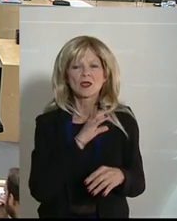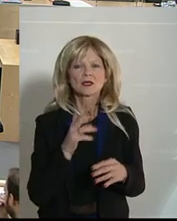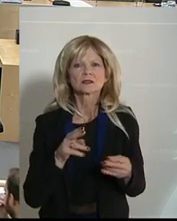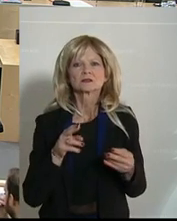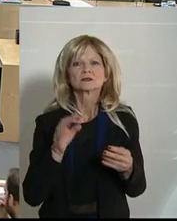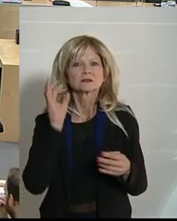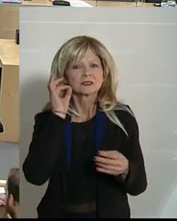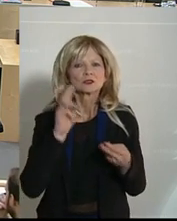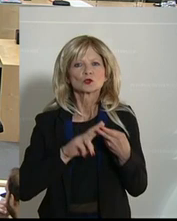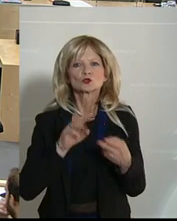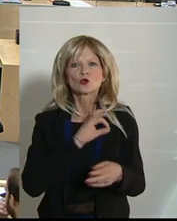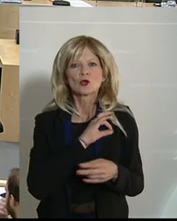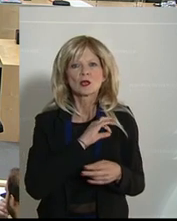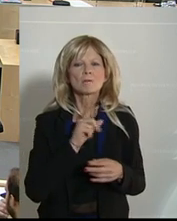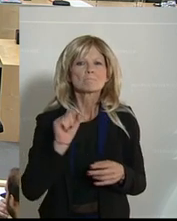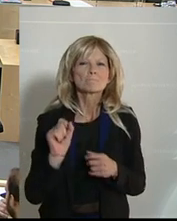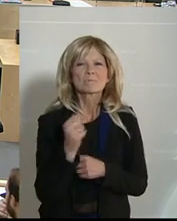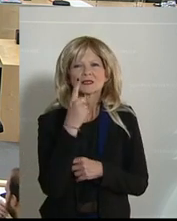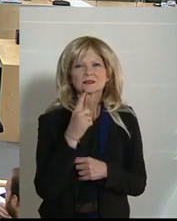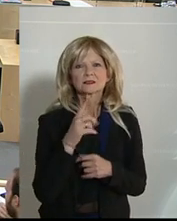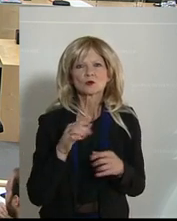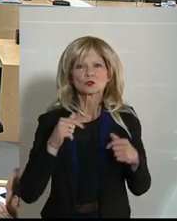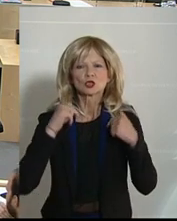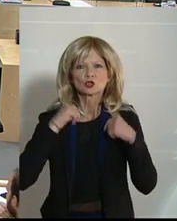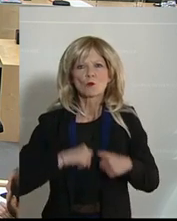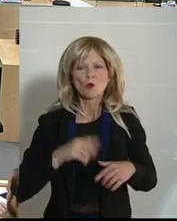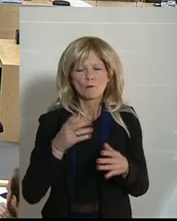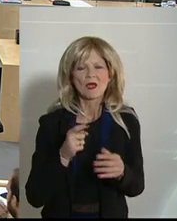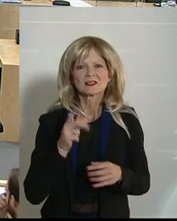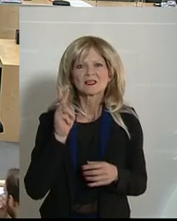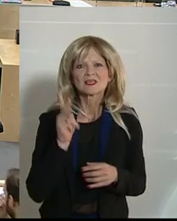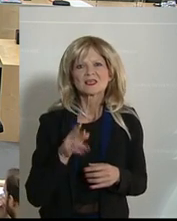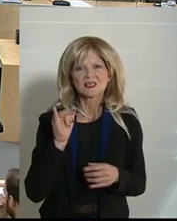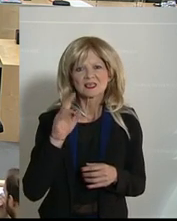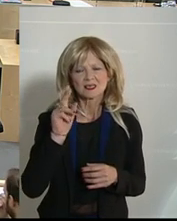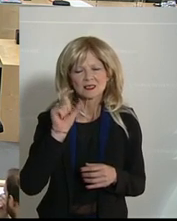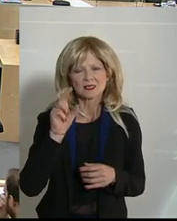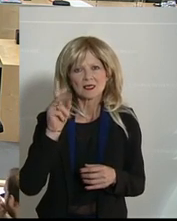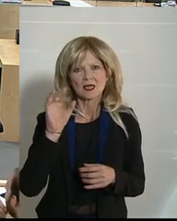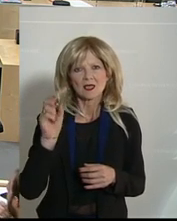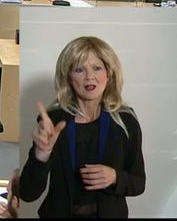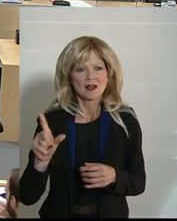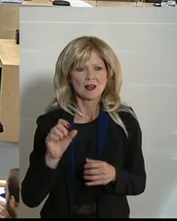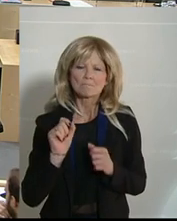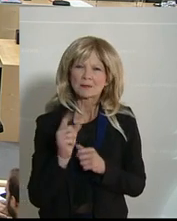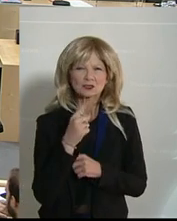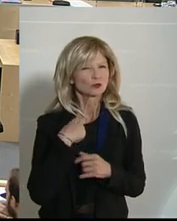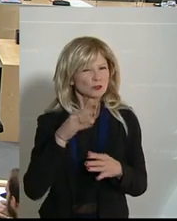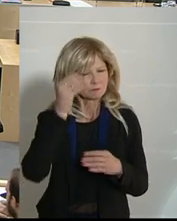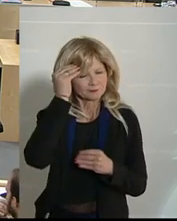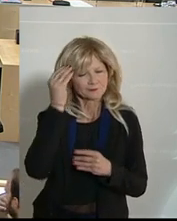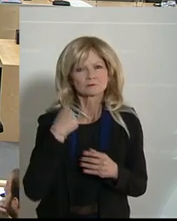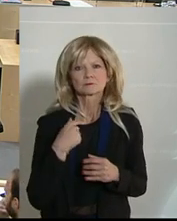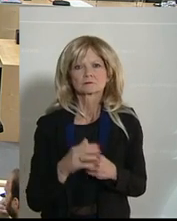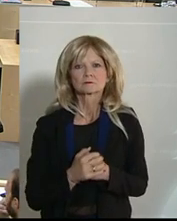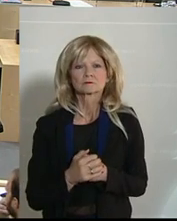gratuliere. Das war die großartigste Rede, die Sie bis jetzt gehalten haben. Ich habe ja glaubt, das wird eh das Übliche,